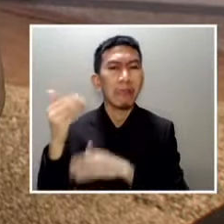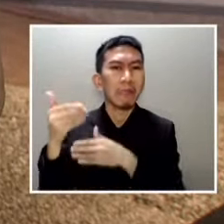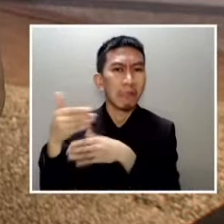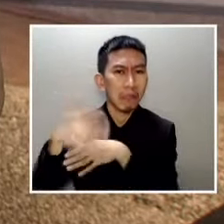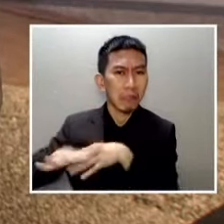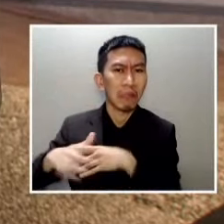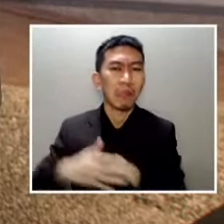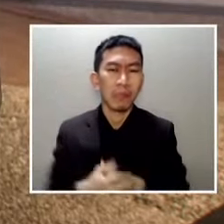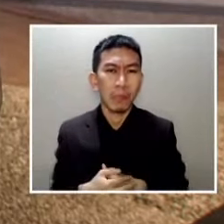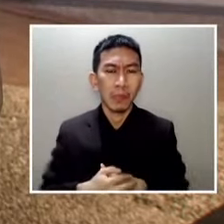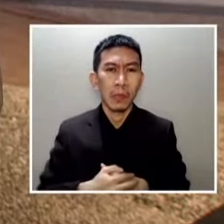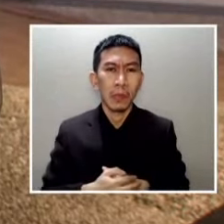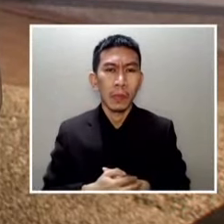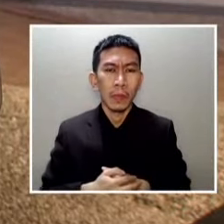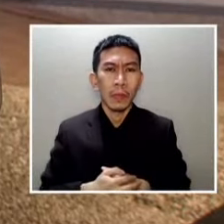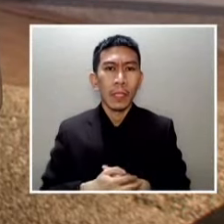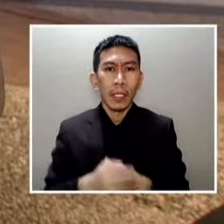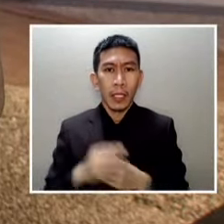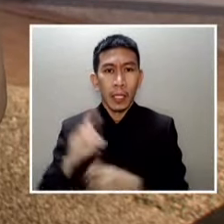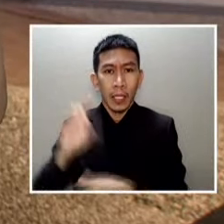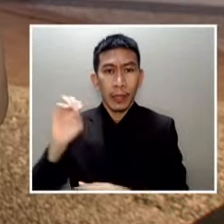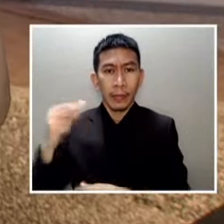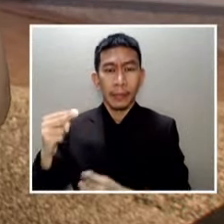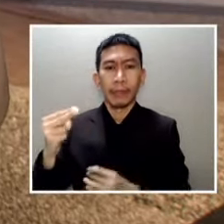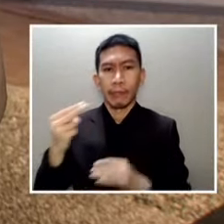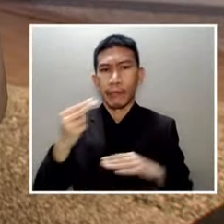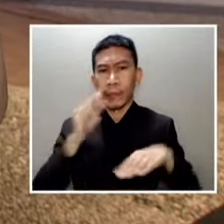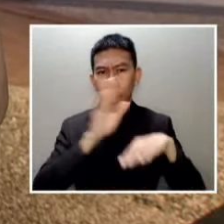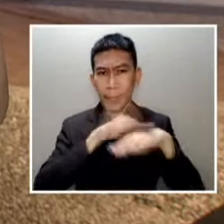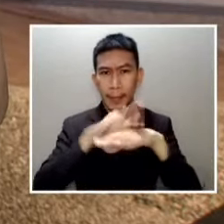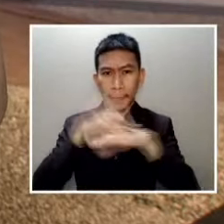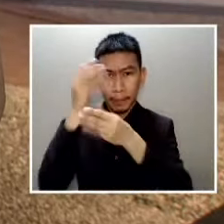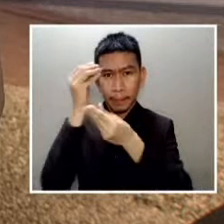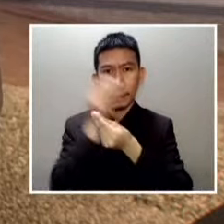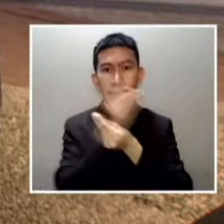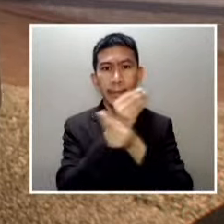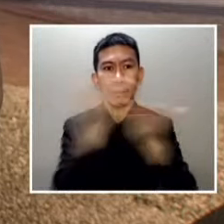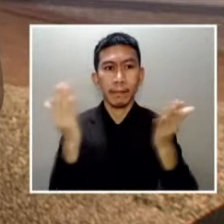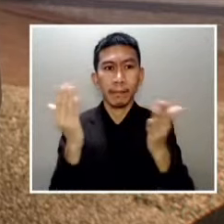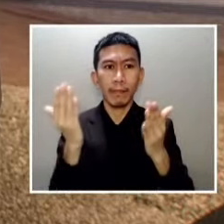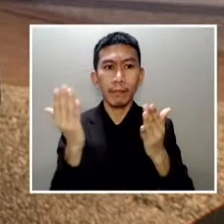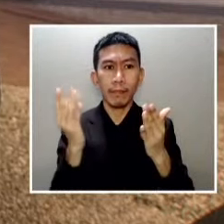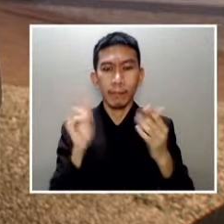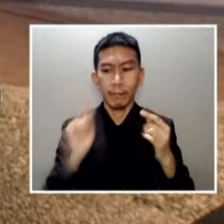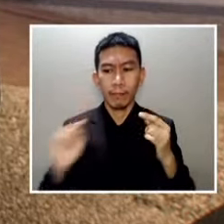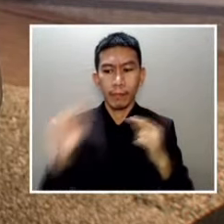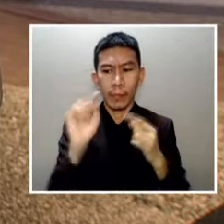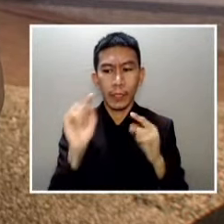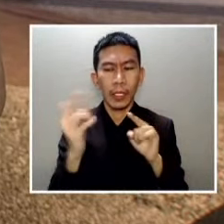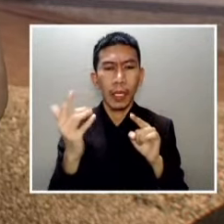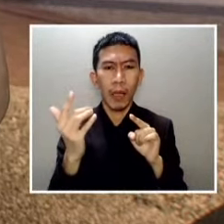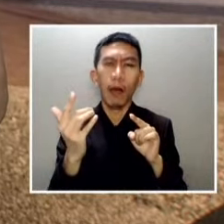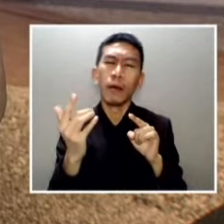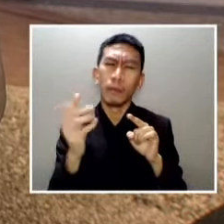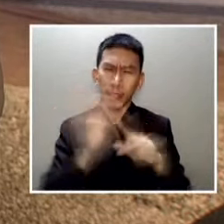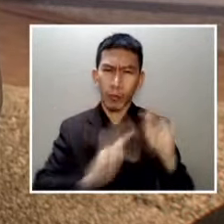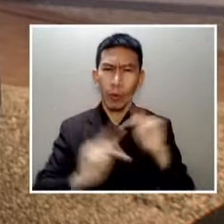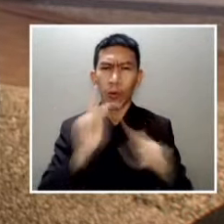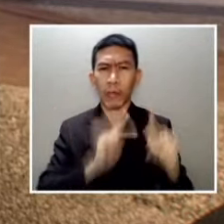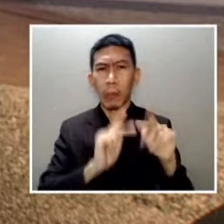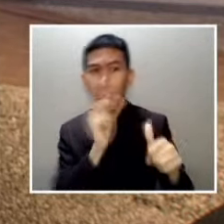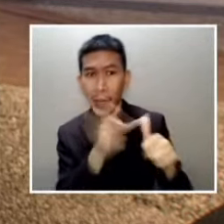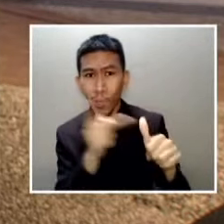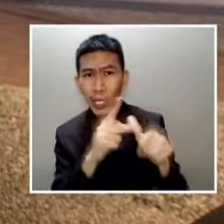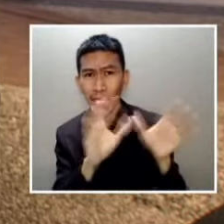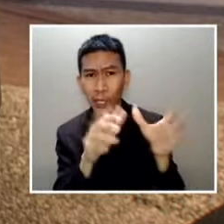Patuloy na inaabisuhan ng Department of Health plano na ang mga kabilang sa priority sector na magpabakuna na. Kahit kasi